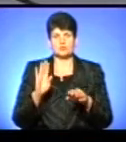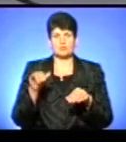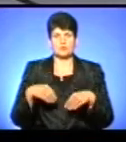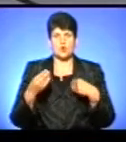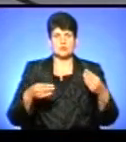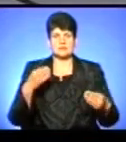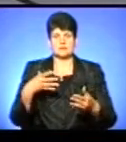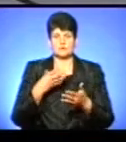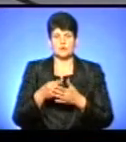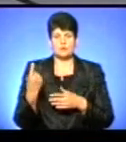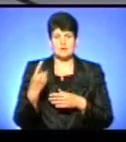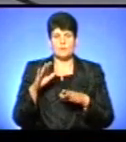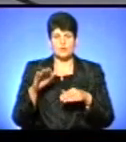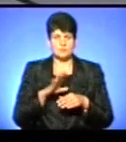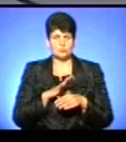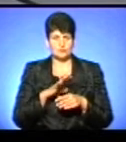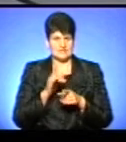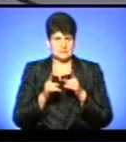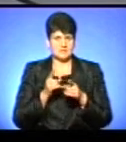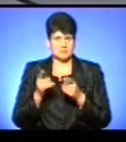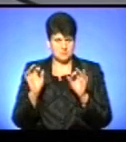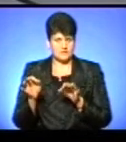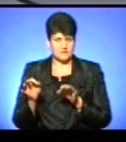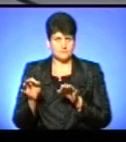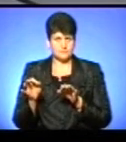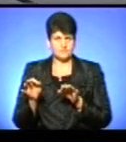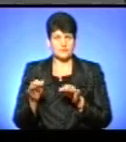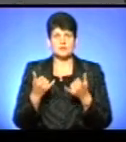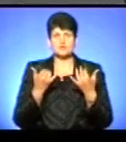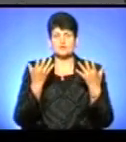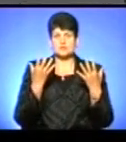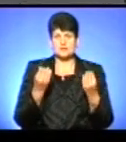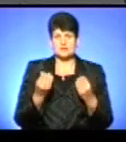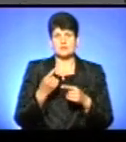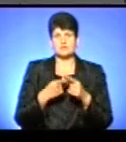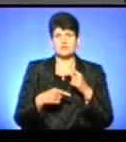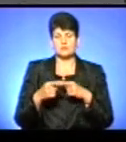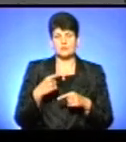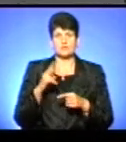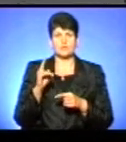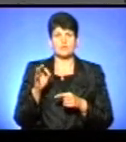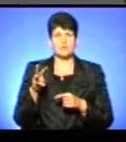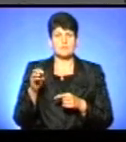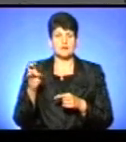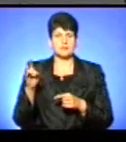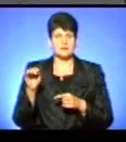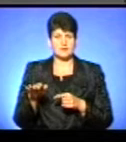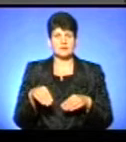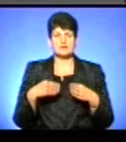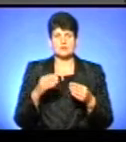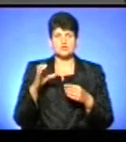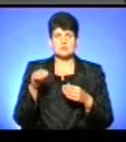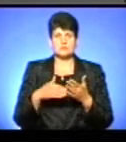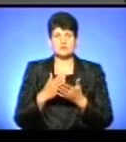в своїх областях. Значить, потім були якісь зміни, правильно? На сьогоднішній день я знову вернуся до коментара, яке давало Міністрство соціальної